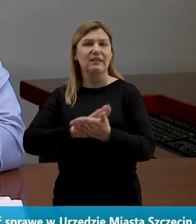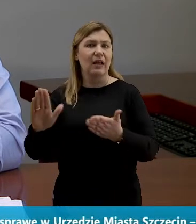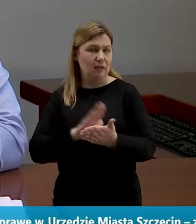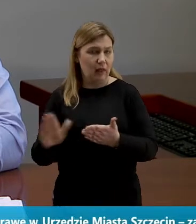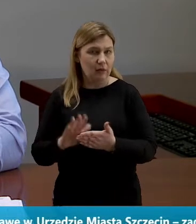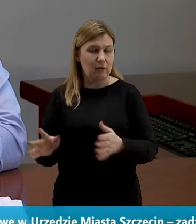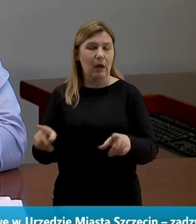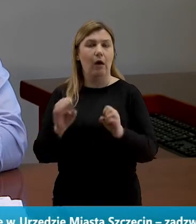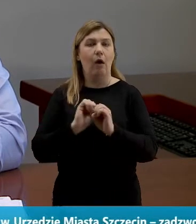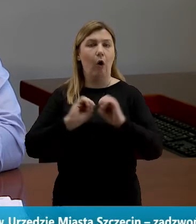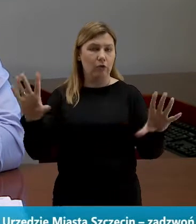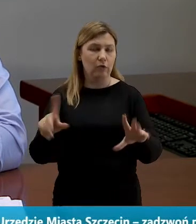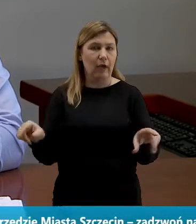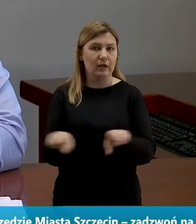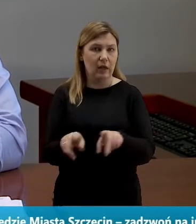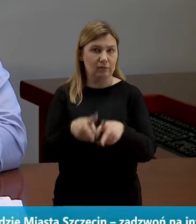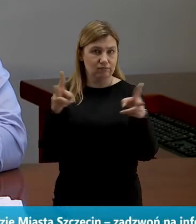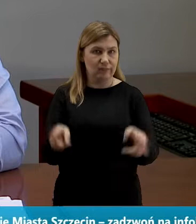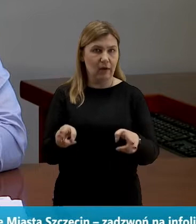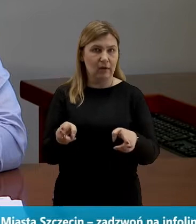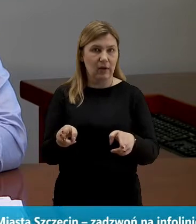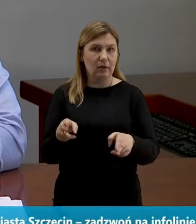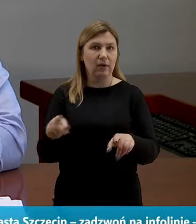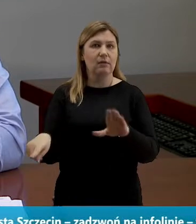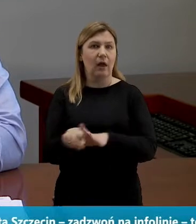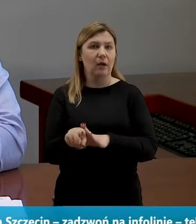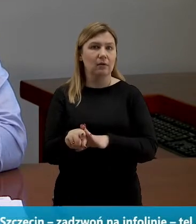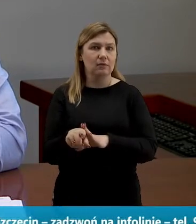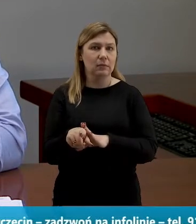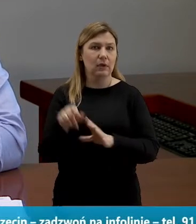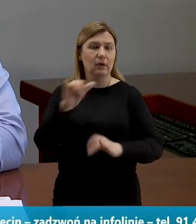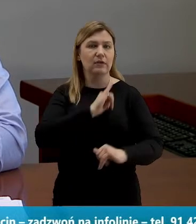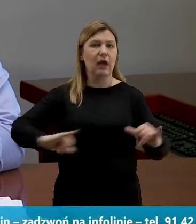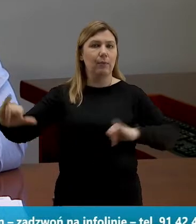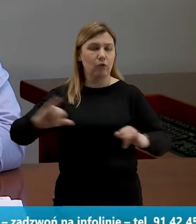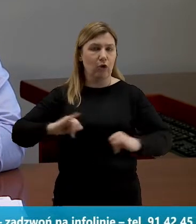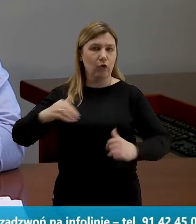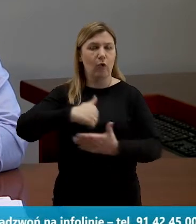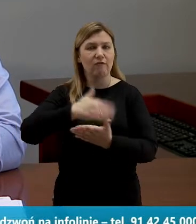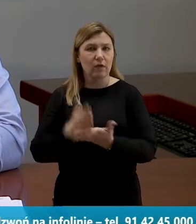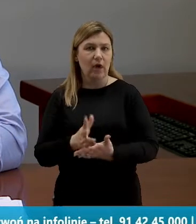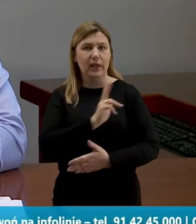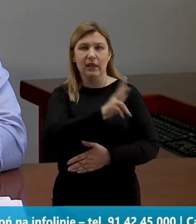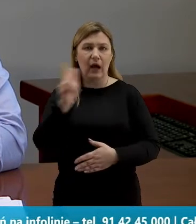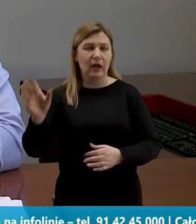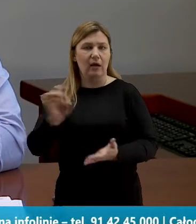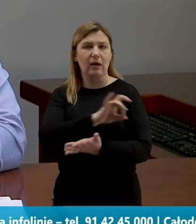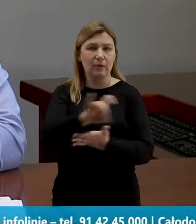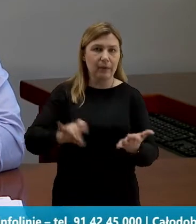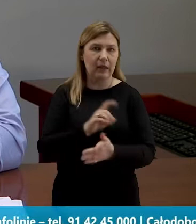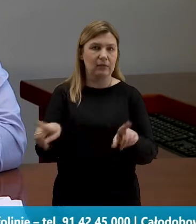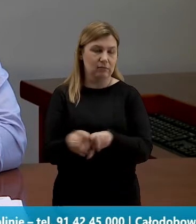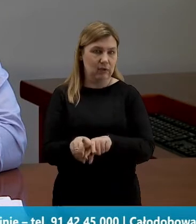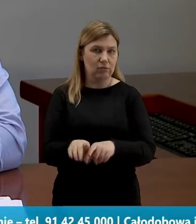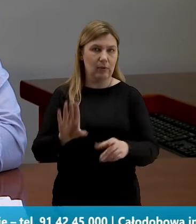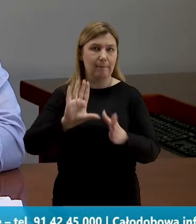i oczywiście jest określony zakres kompetencji przewidziany w tym dla samorządu województwa i dla każdej gminy, w tym także dla